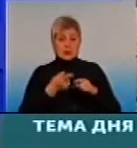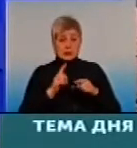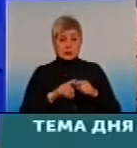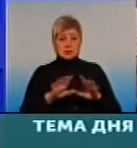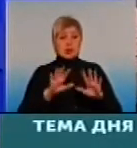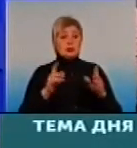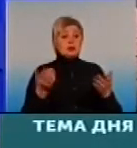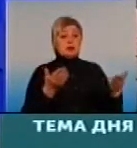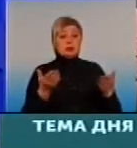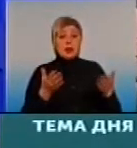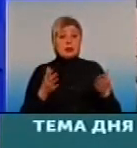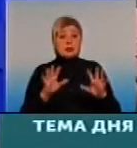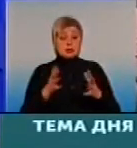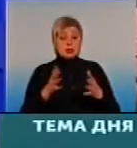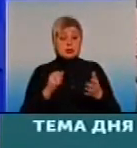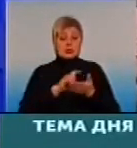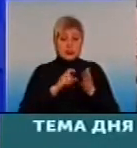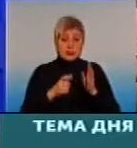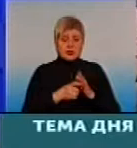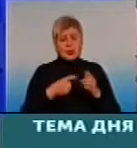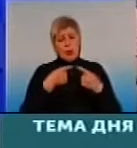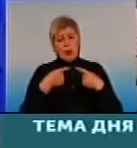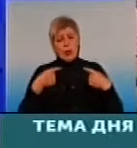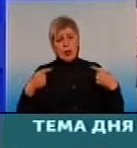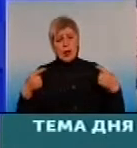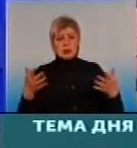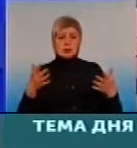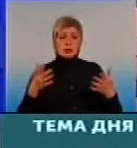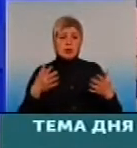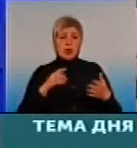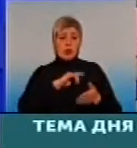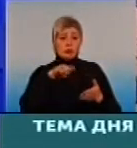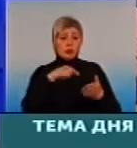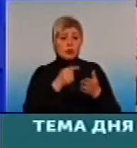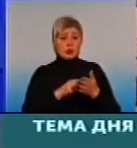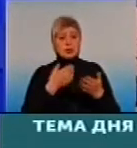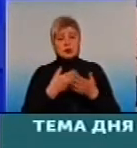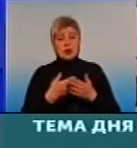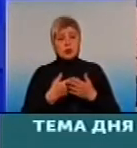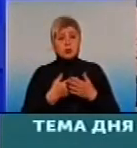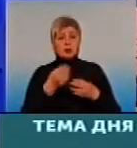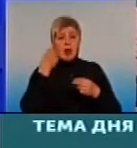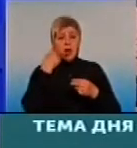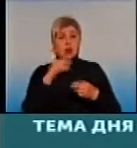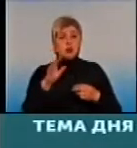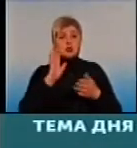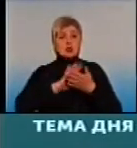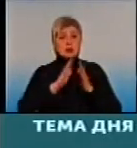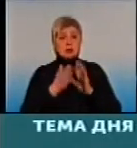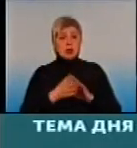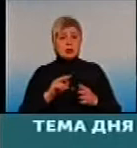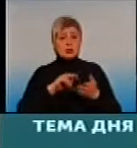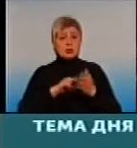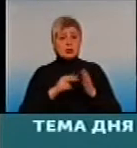Да, но это в разных амбулаториях, по-разному может происходить. В городе, допустим, лучше ситуация в плане